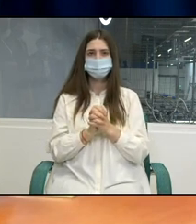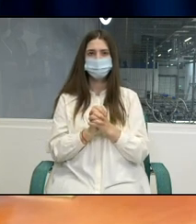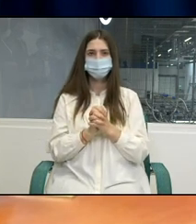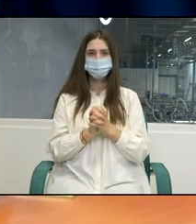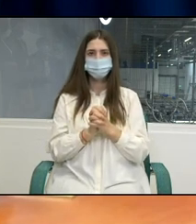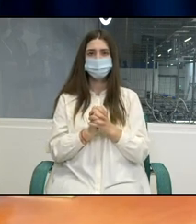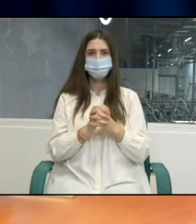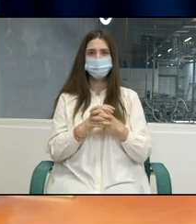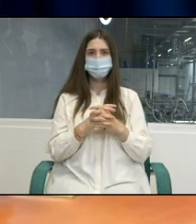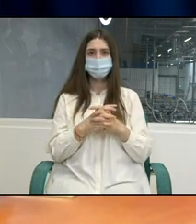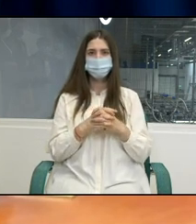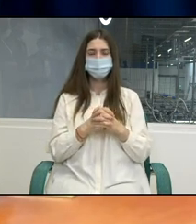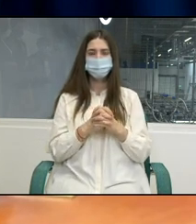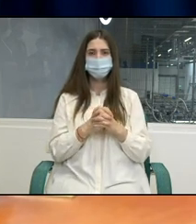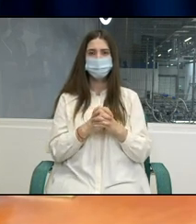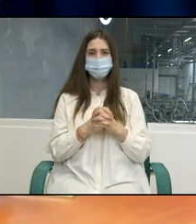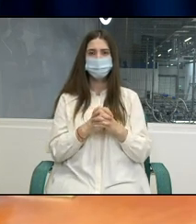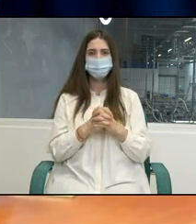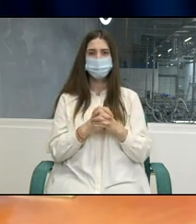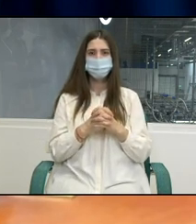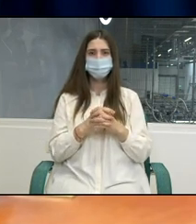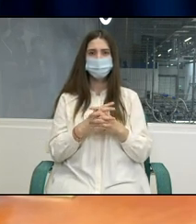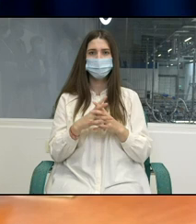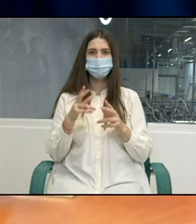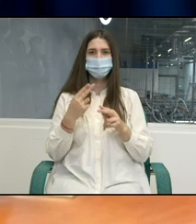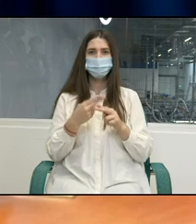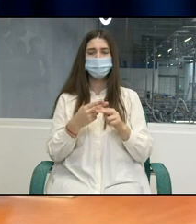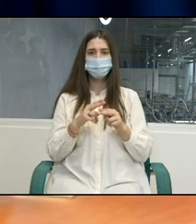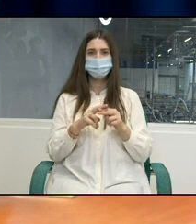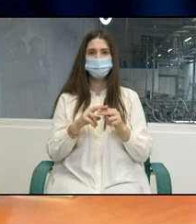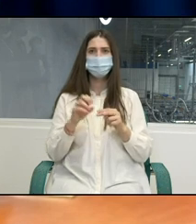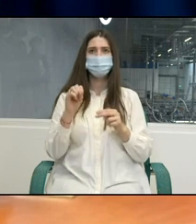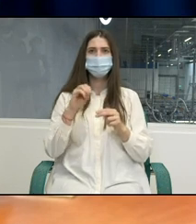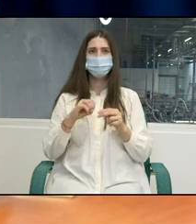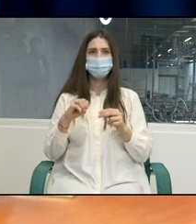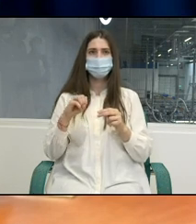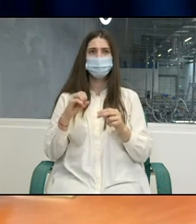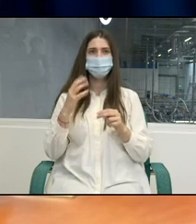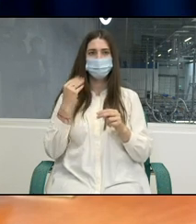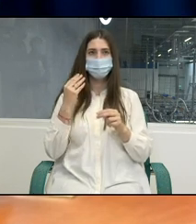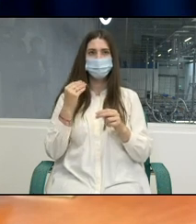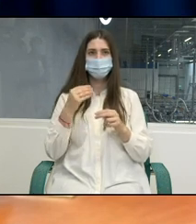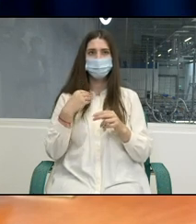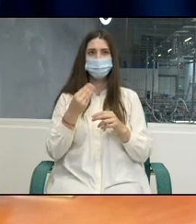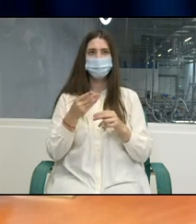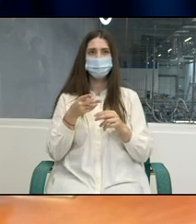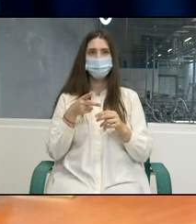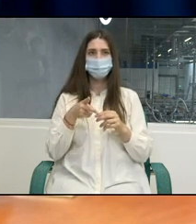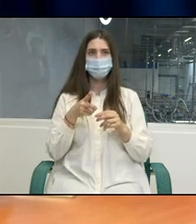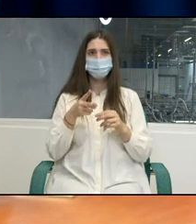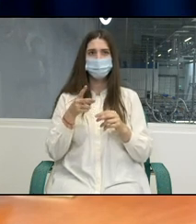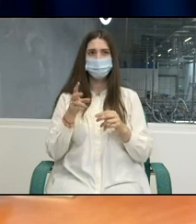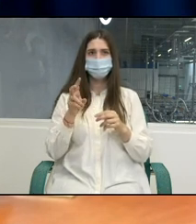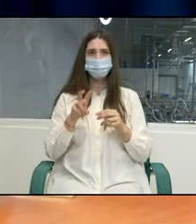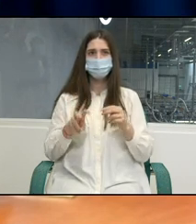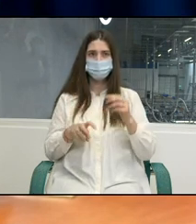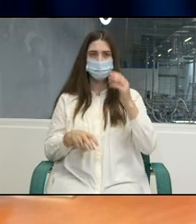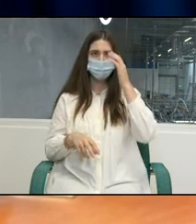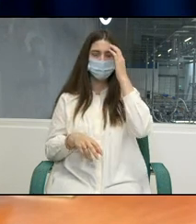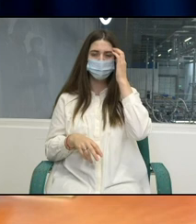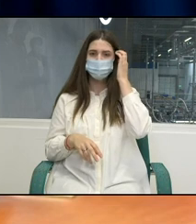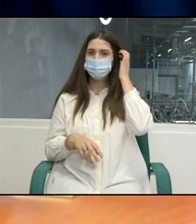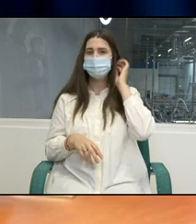sau an, 200 dintre care au venit din partea Agenției de Sprijin al IMM-urilor de Republica Moldova am reușit să activem mai multe